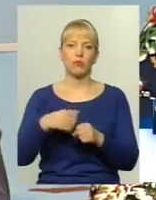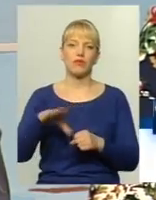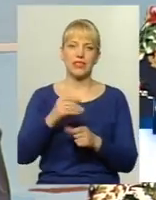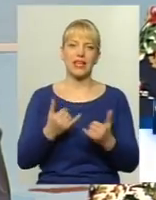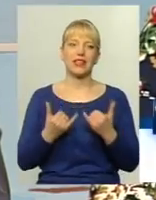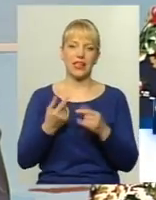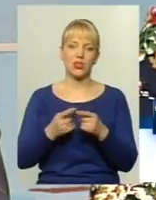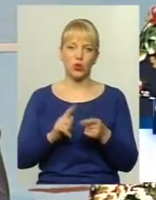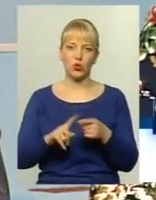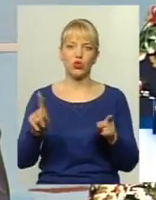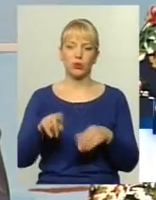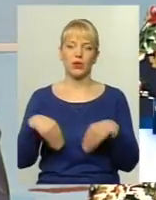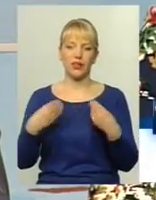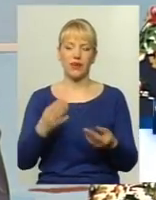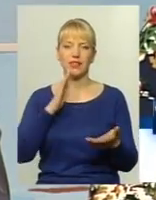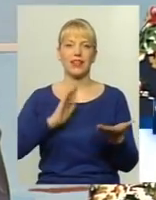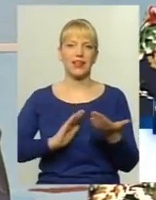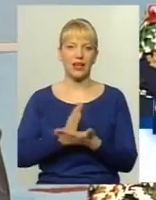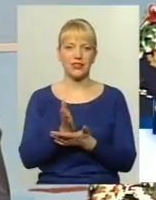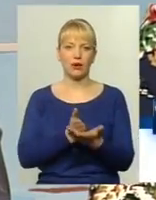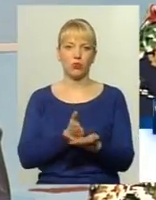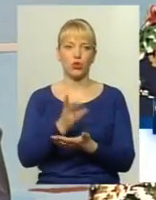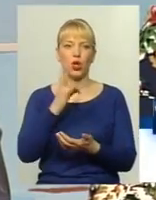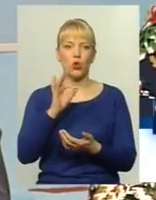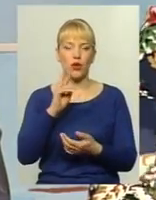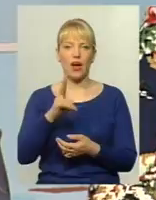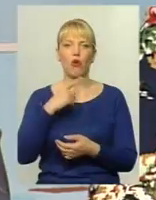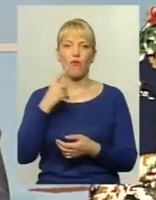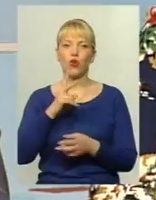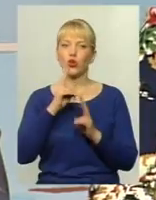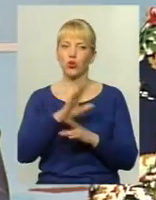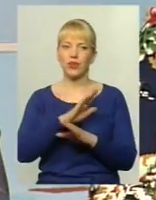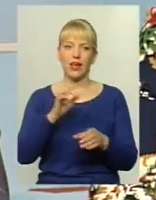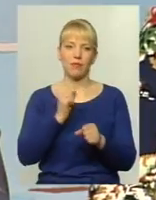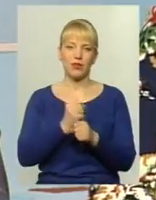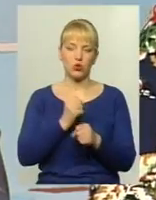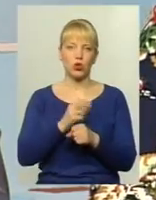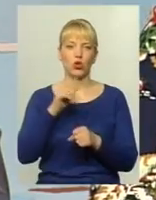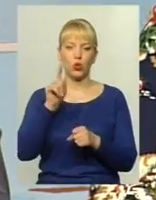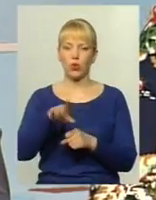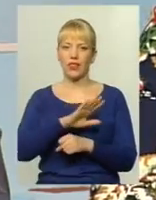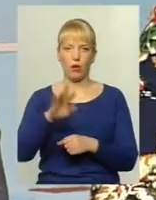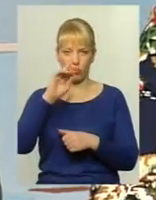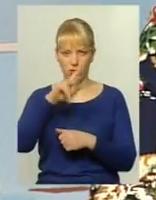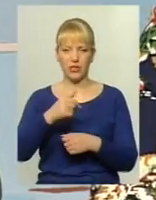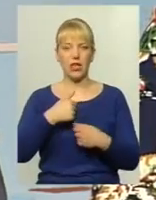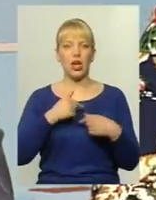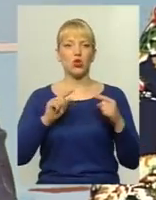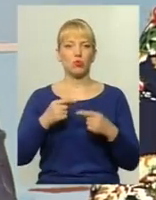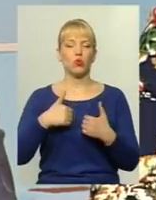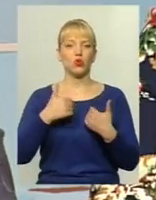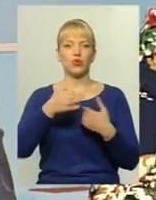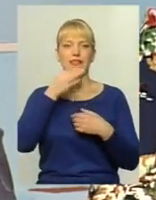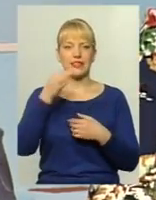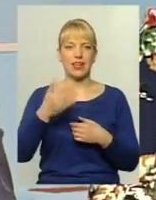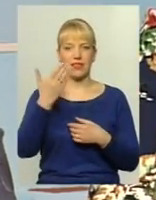надавати все-таки якісні послуги Але, як говорить, хто не працює, той і не помиляється Я чому хочу розказати,